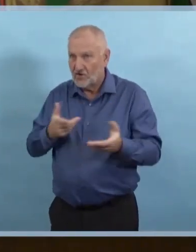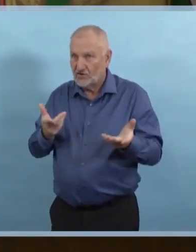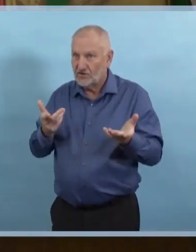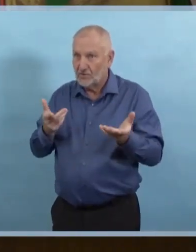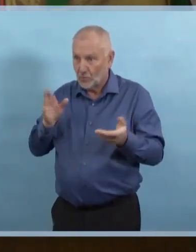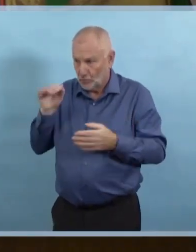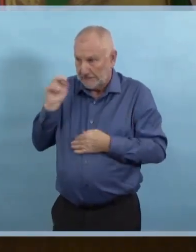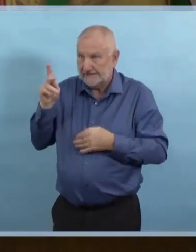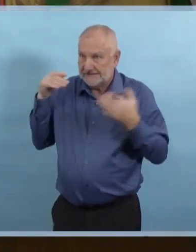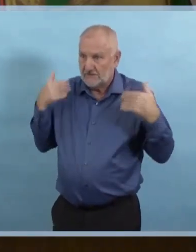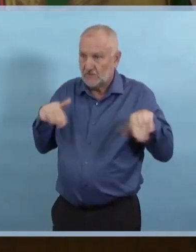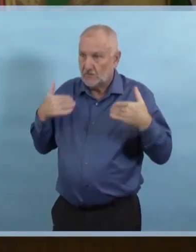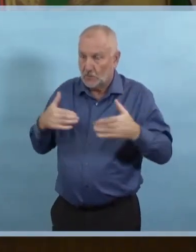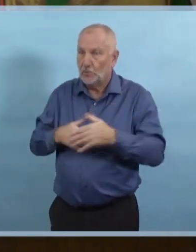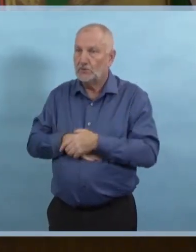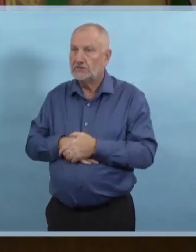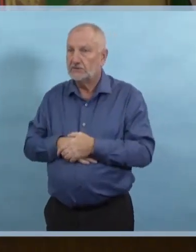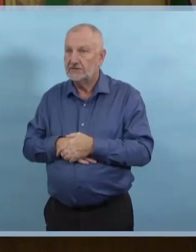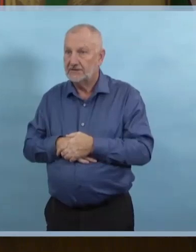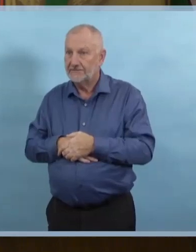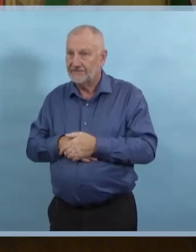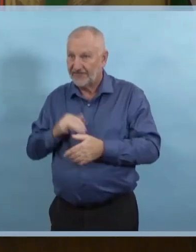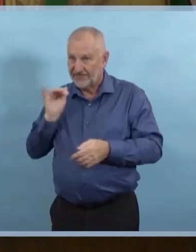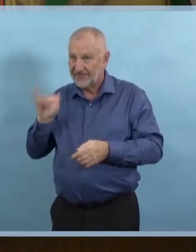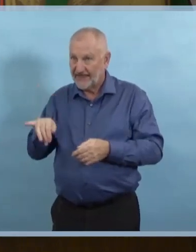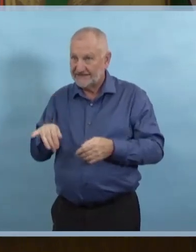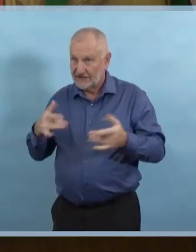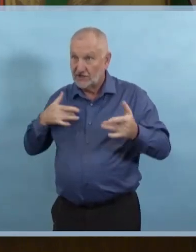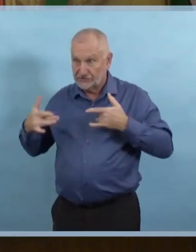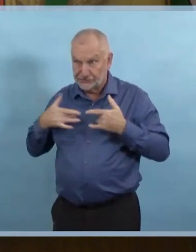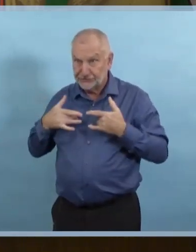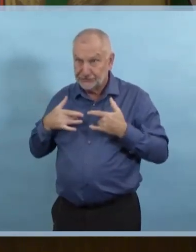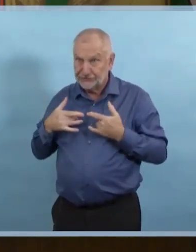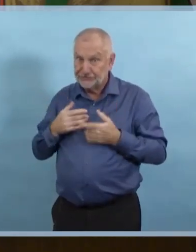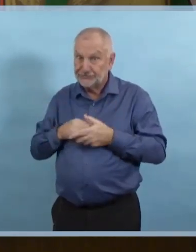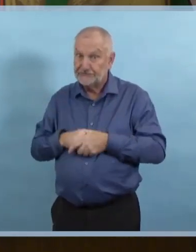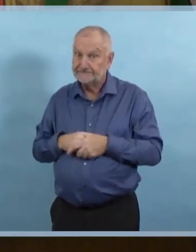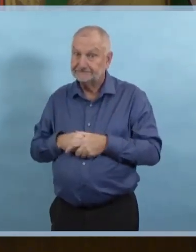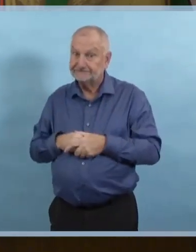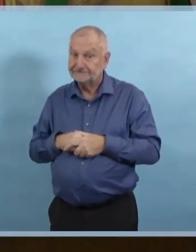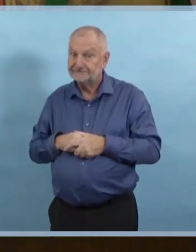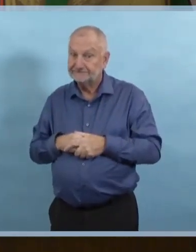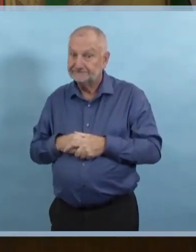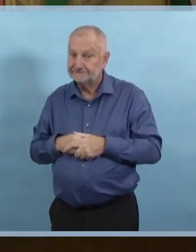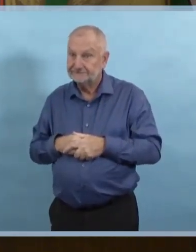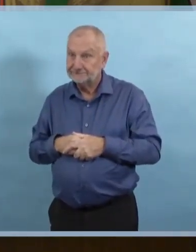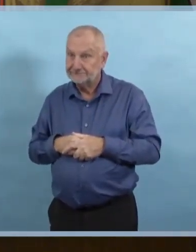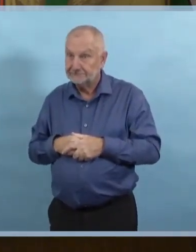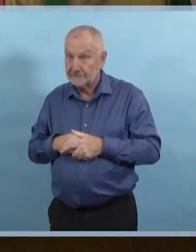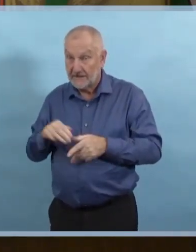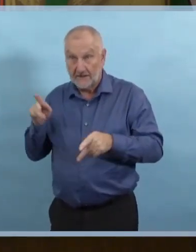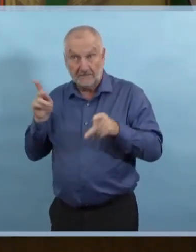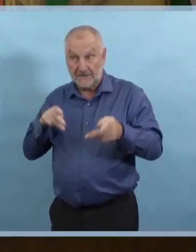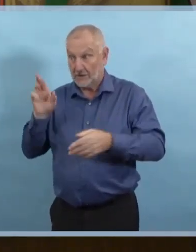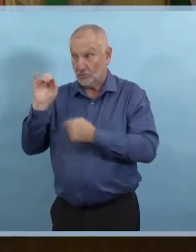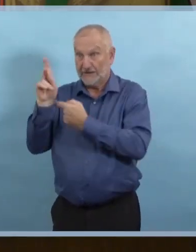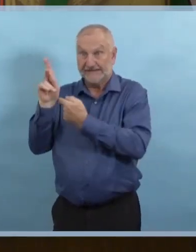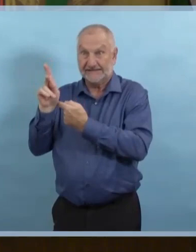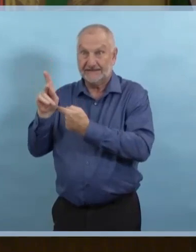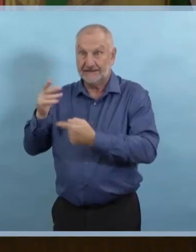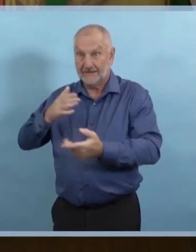que personne ne porte son risque seul. Alors, les gens peuvent faire leur propre évaluation de risque, mais